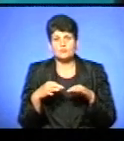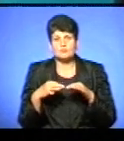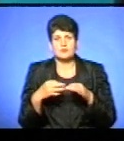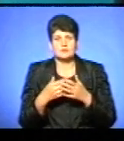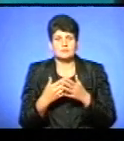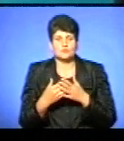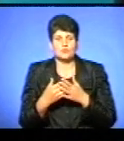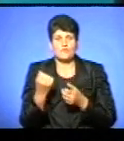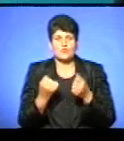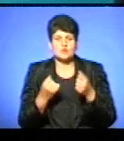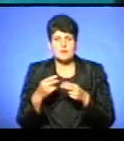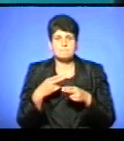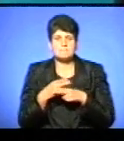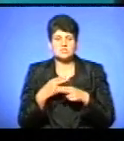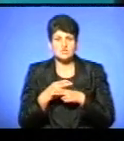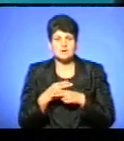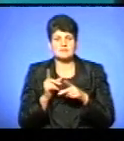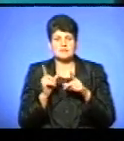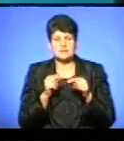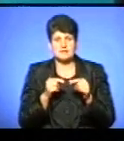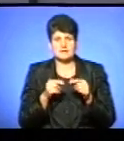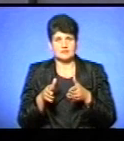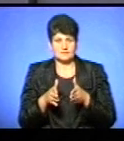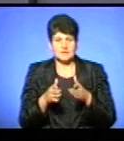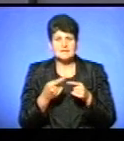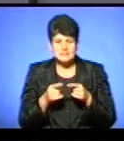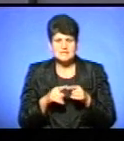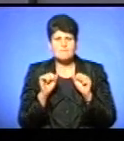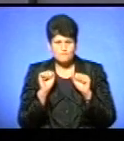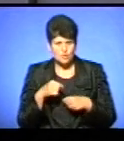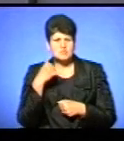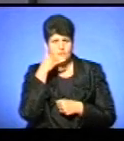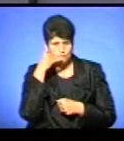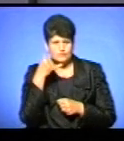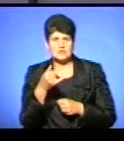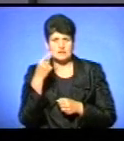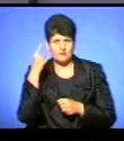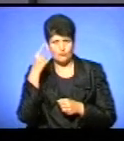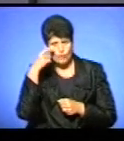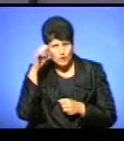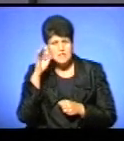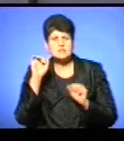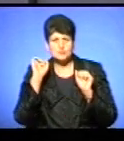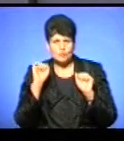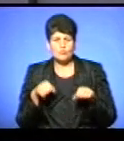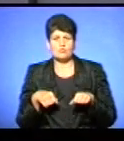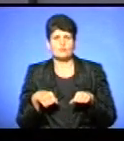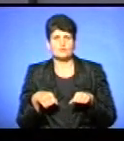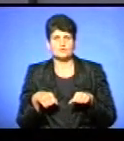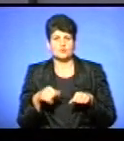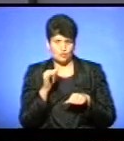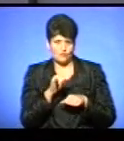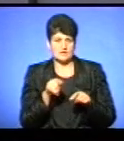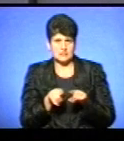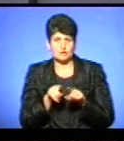певного водія заважає заїхати вдвір. Звісно, це ж можна і зателефонувати в поліцію, і зателефонувати… Ну, і у вас також буде